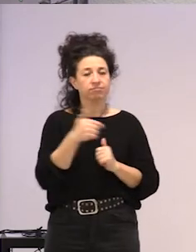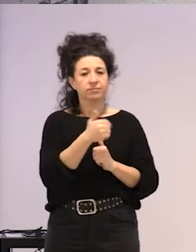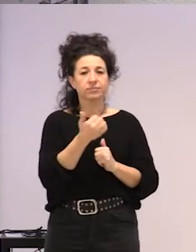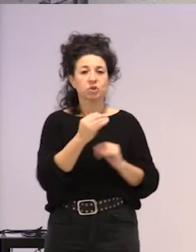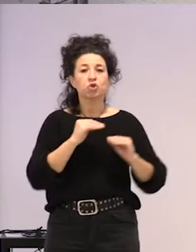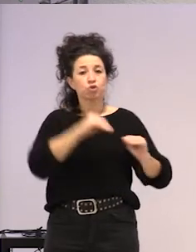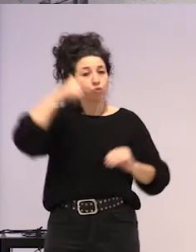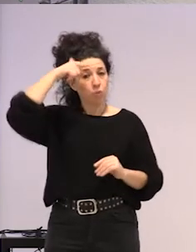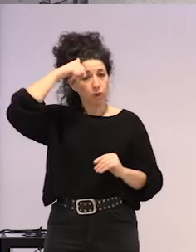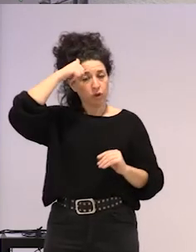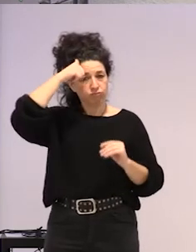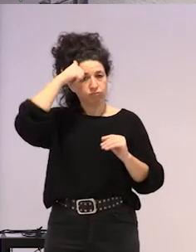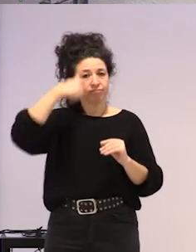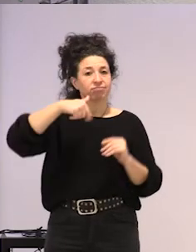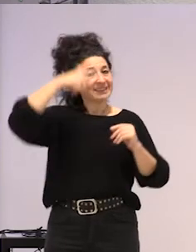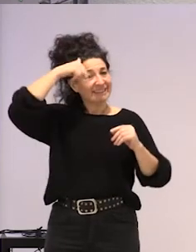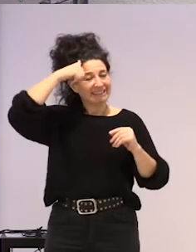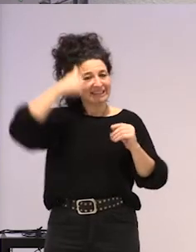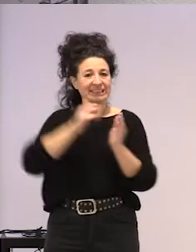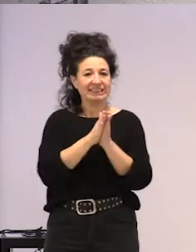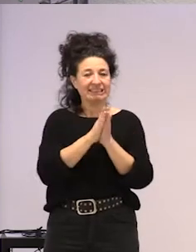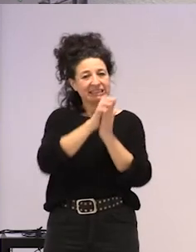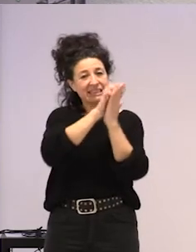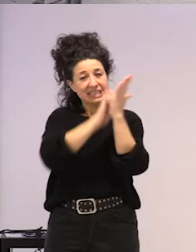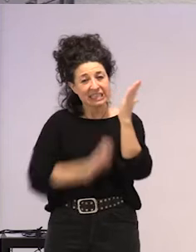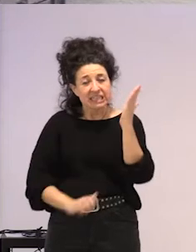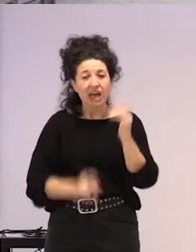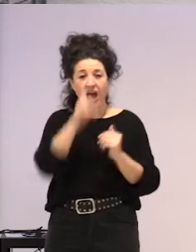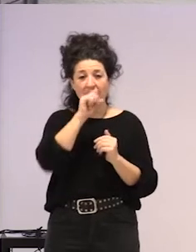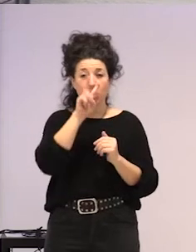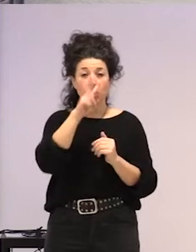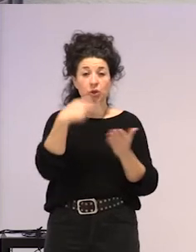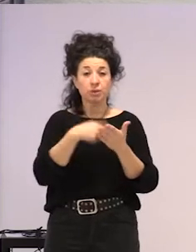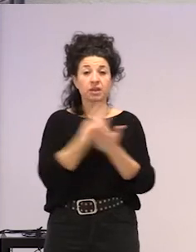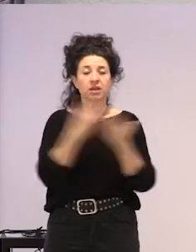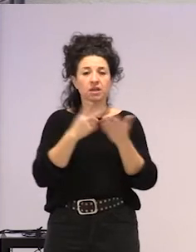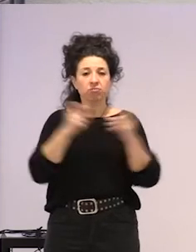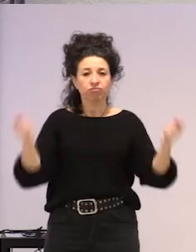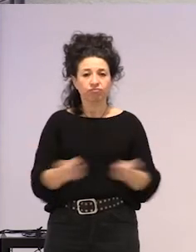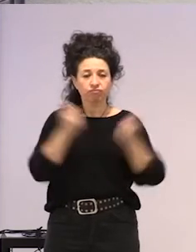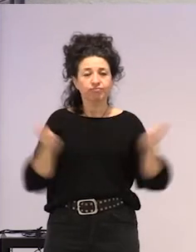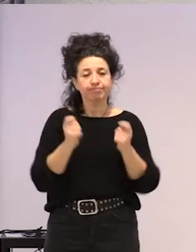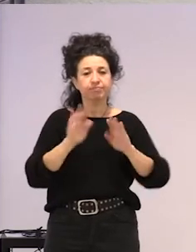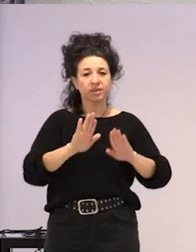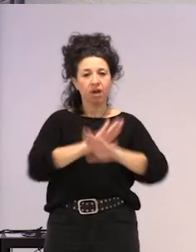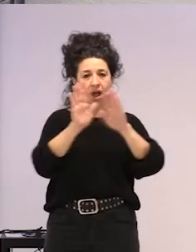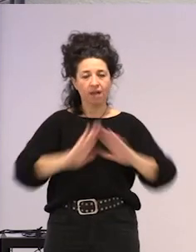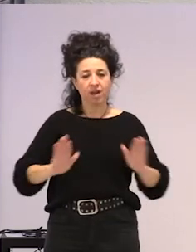baina baren zartesia, baina gara bat, eta amazaztienak mitaratu tatua, baina, nola bat ezkenean,